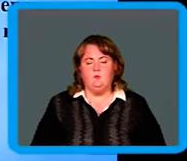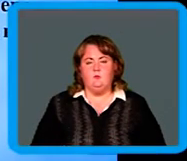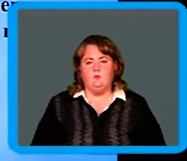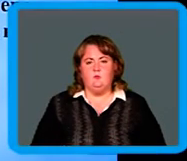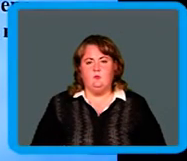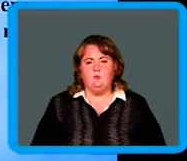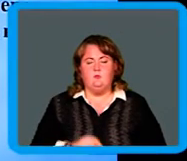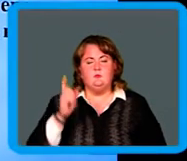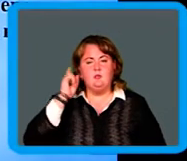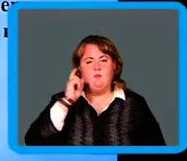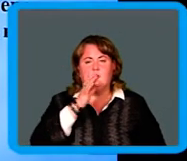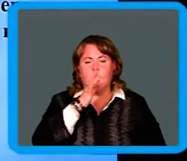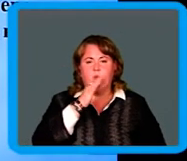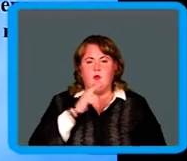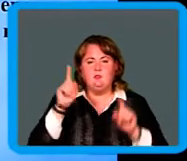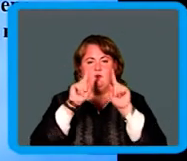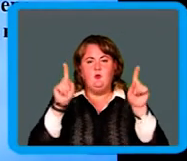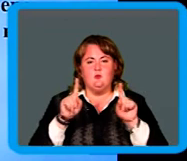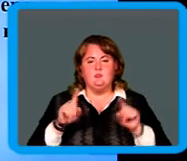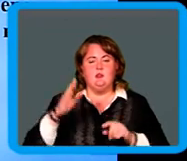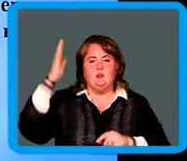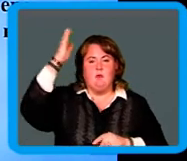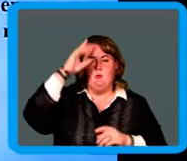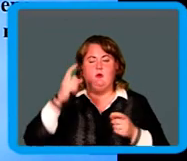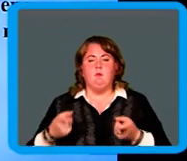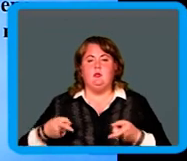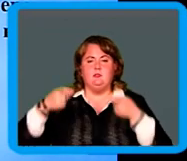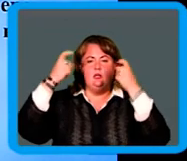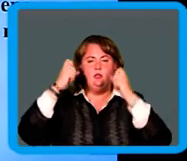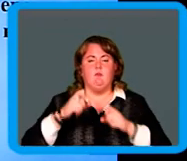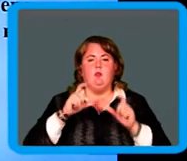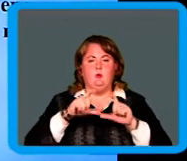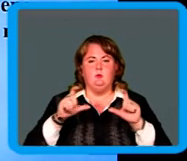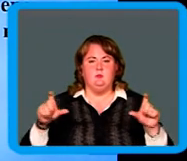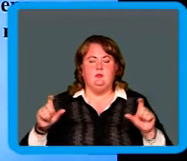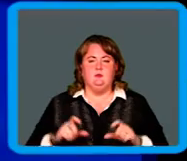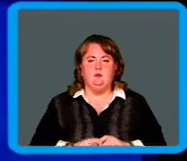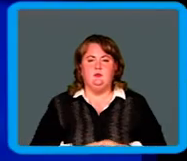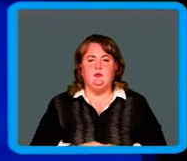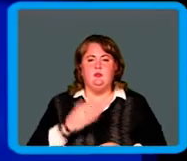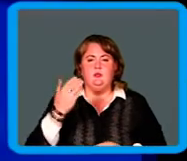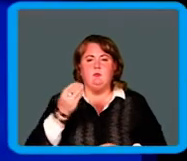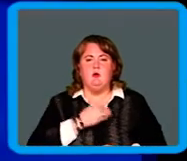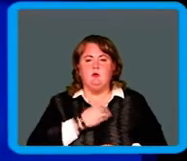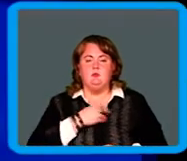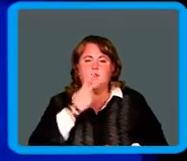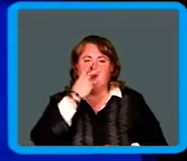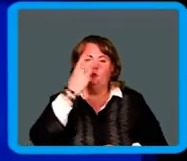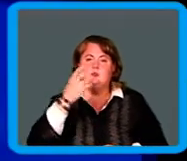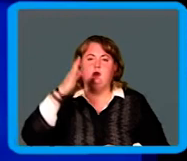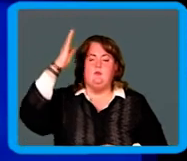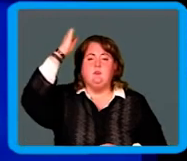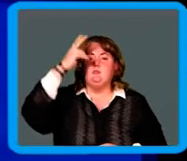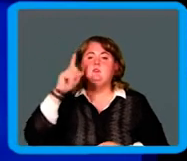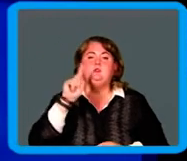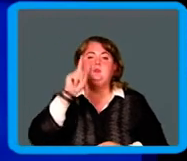С давних времен звездное небо притягивало людей. Им хотело заглянуть ввысь и